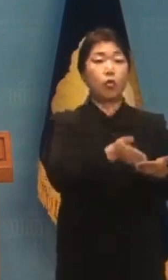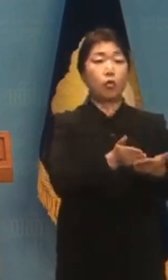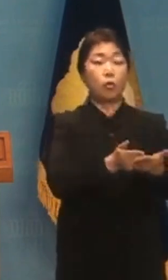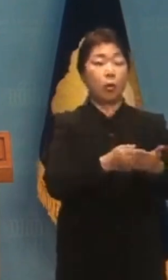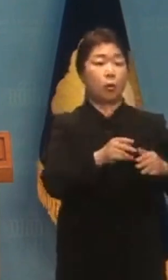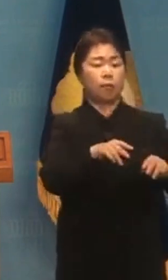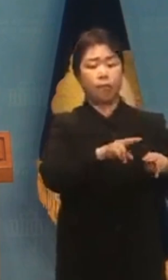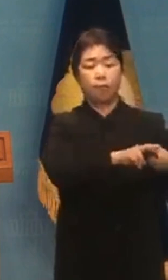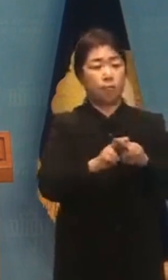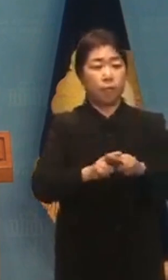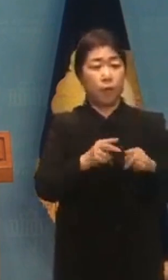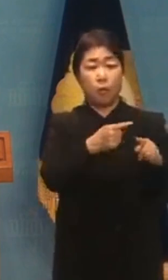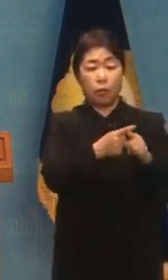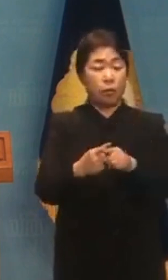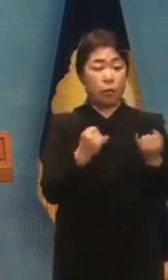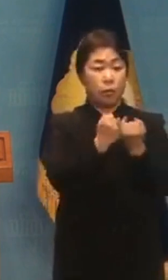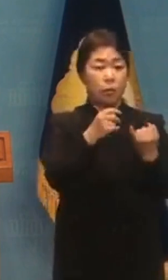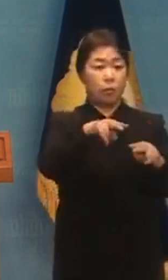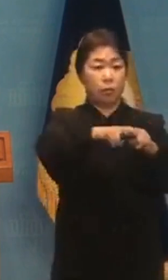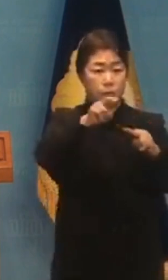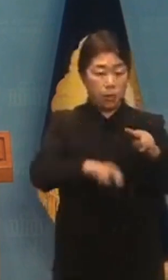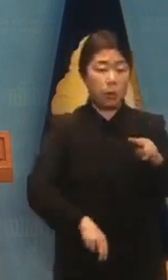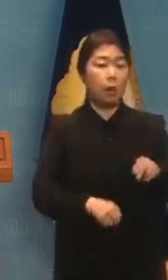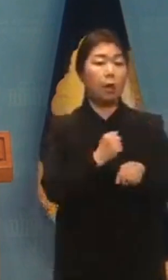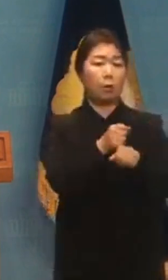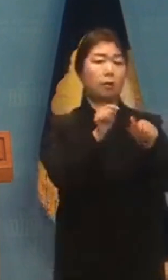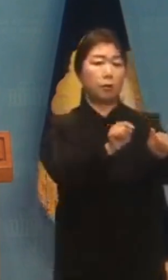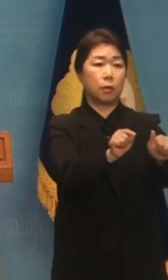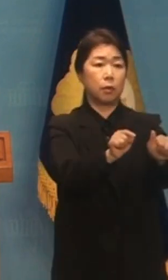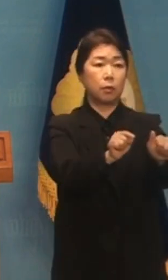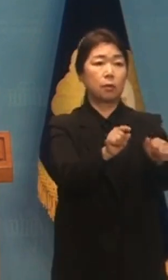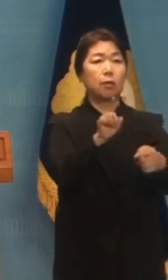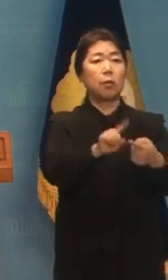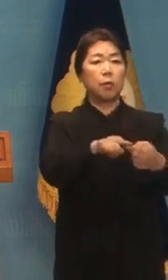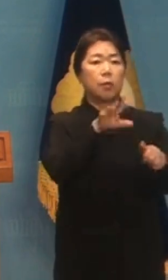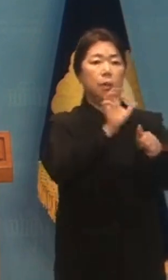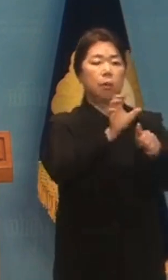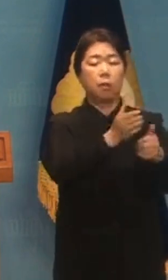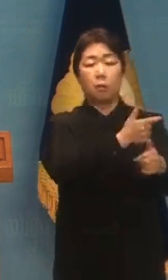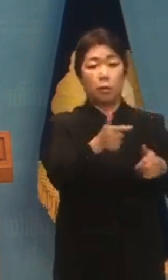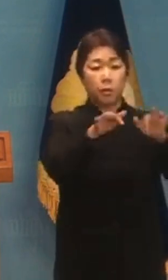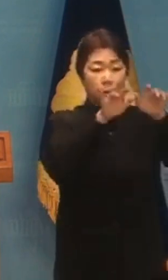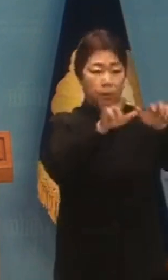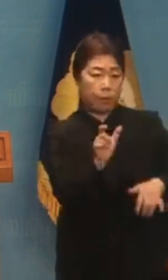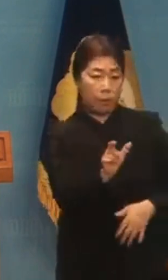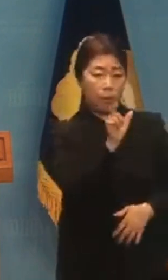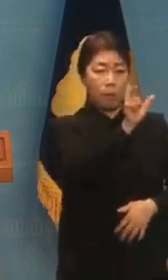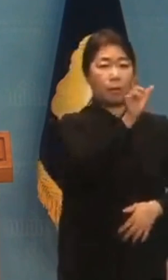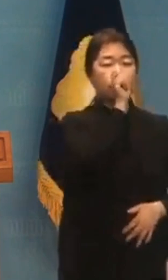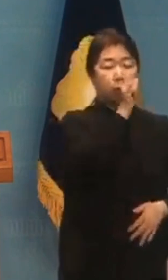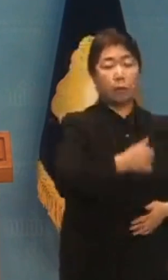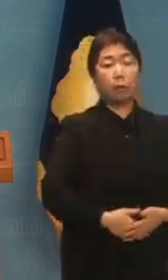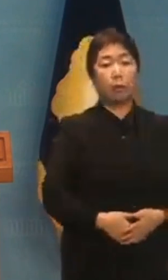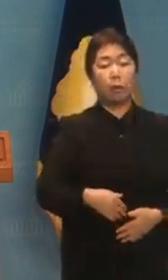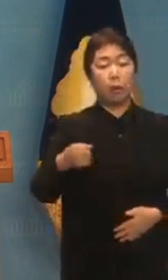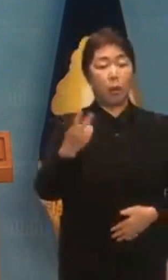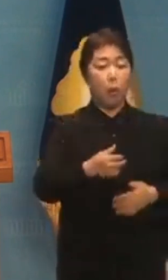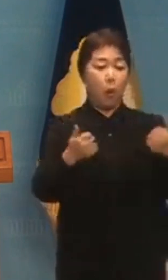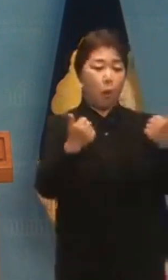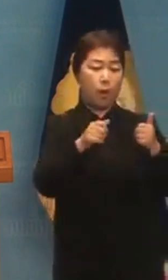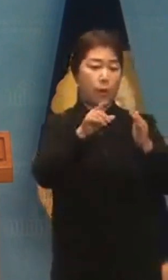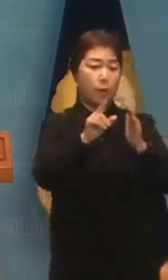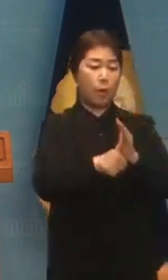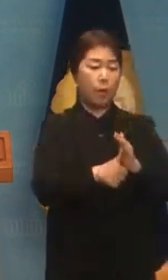독단적 결정에 강한 비판을 가했습니다. 또한 회의에서는 뉴스의